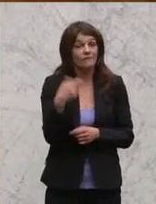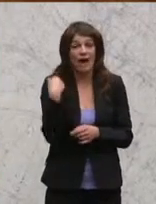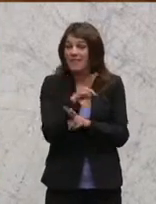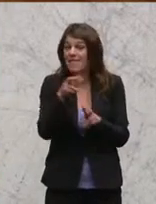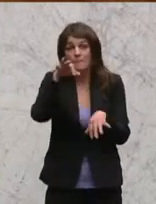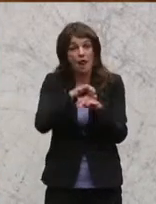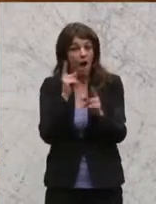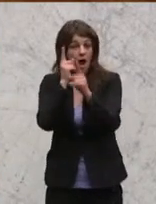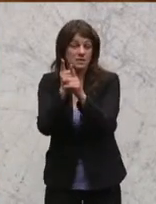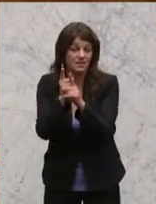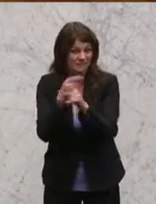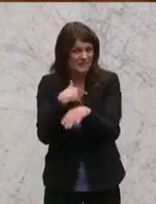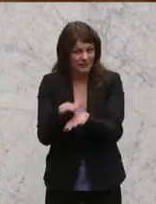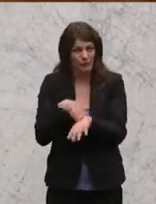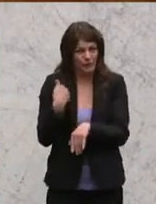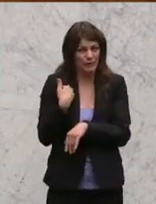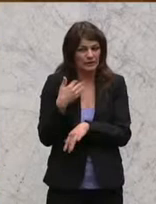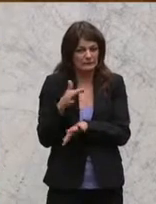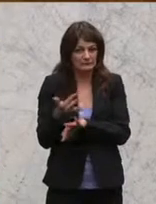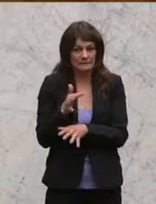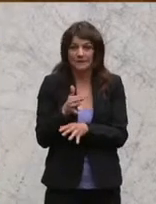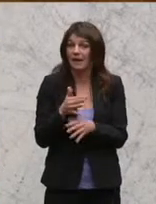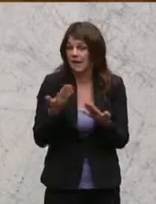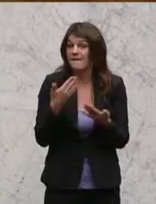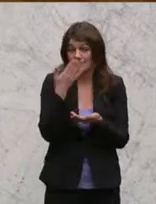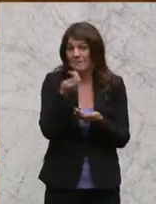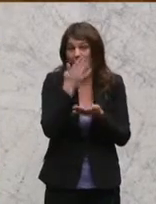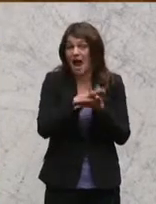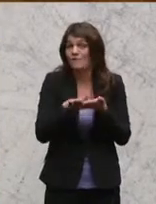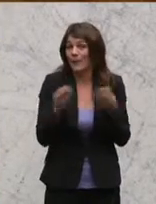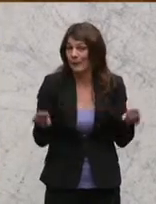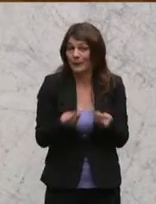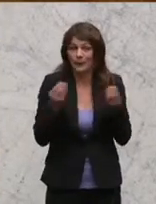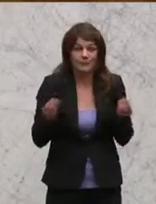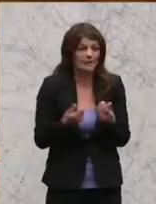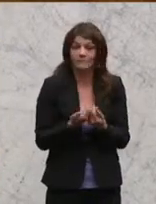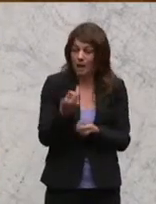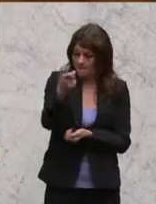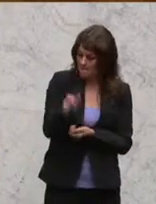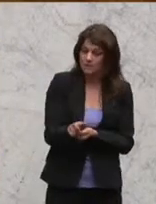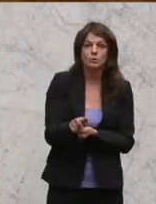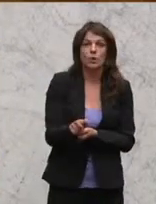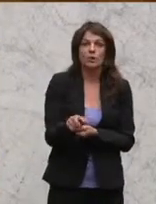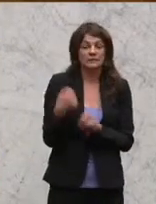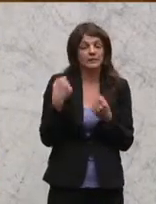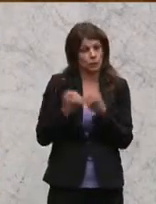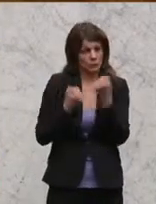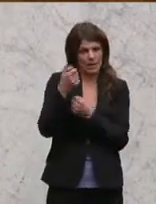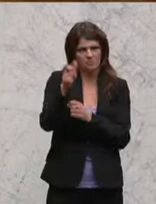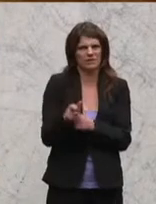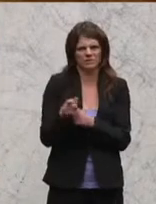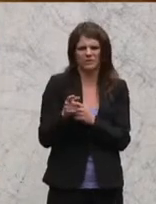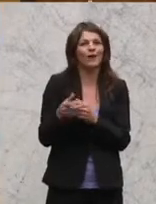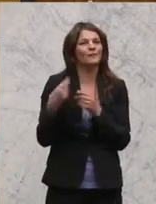wurde. Aus einem ganz einfachen Grund, dass diese Person mit Sicherheit eine schwierige Person war, die nicht